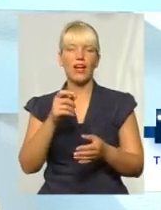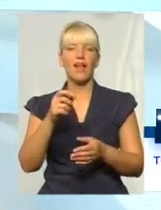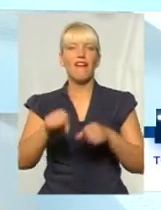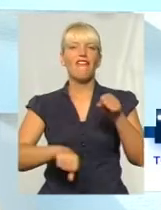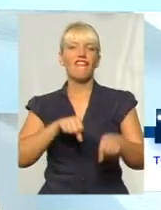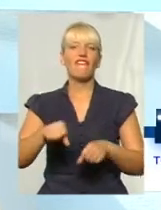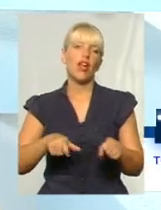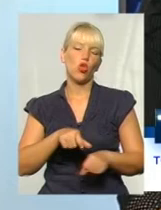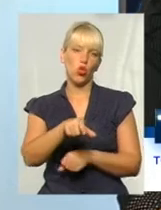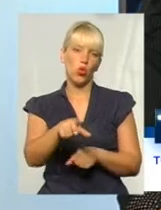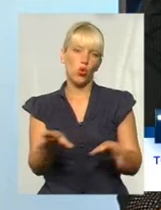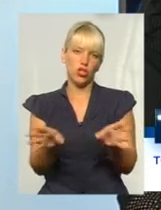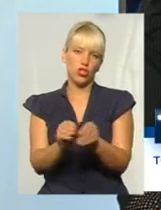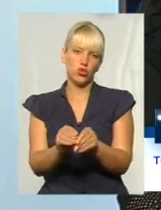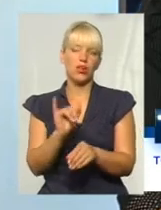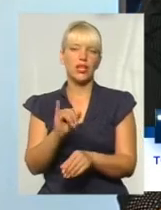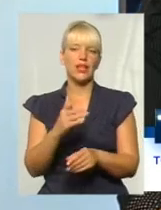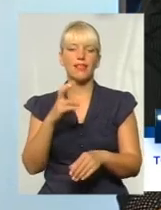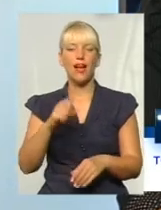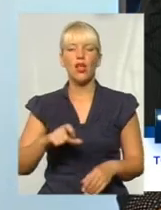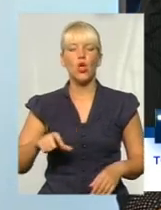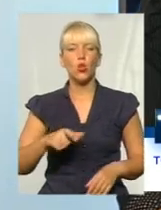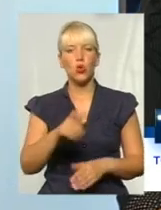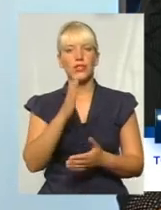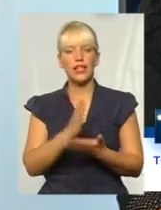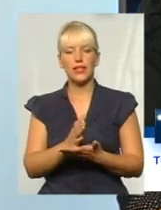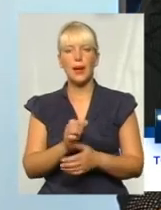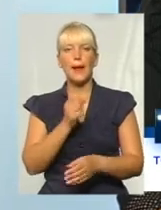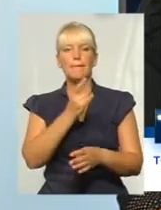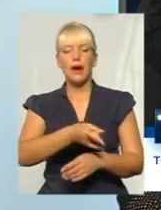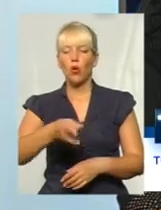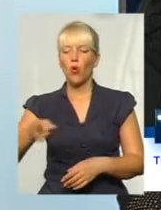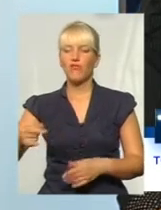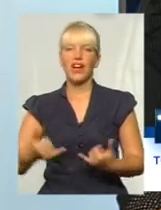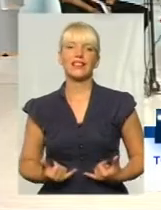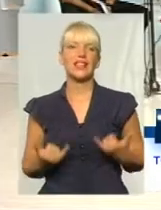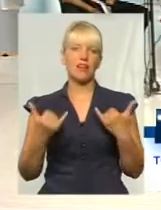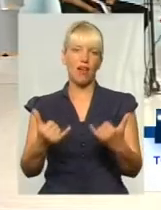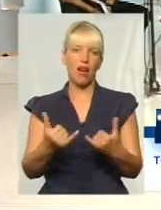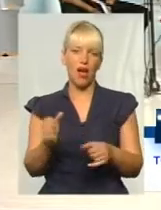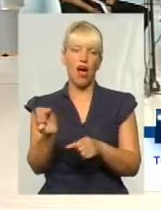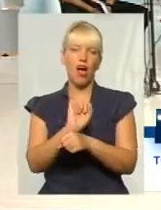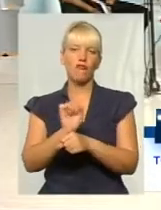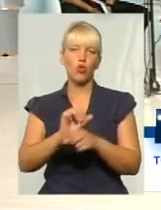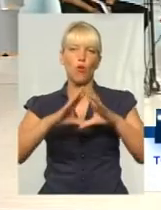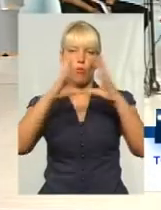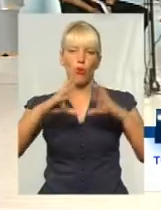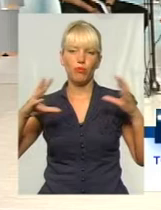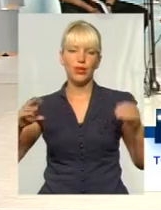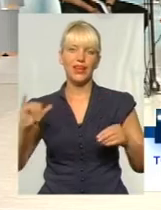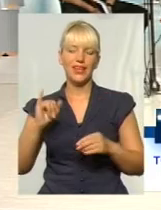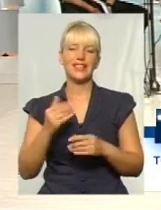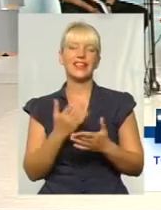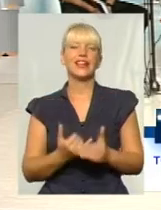тобто на дорозі розташовується парковка для автомобілів і зразу велосмуга. Тобто є велосмуги, які